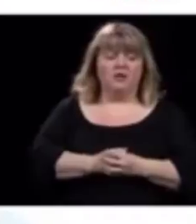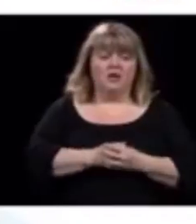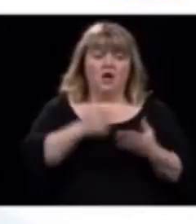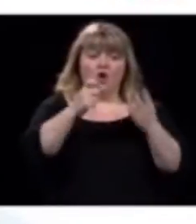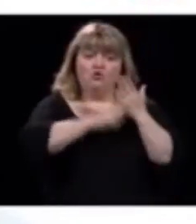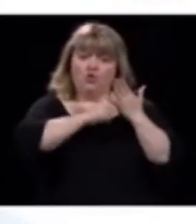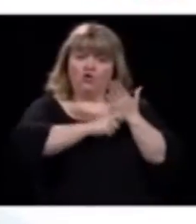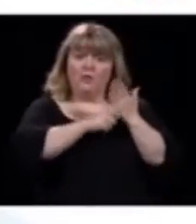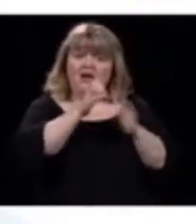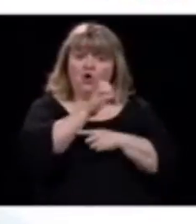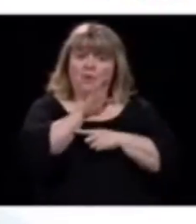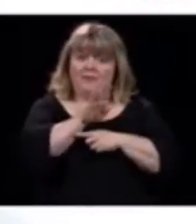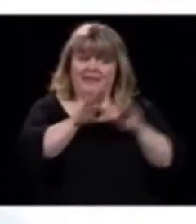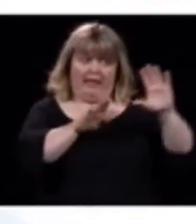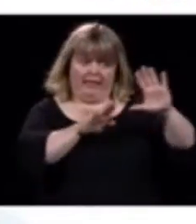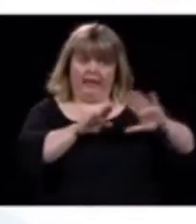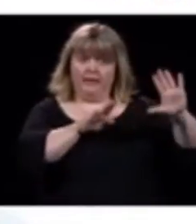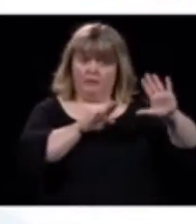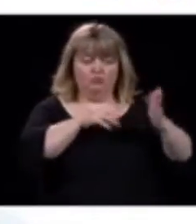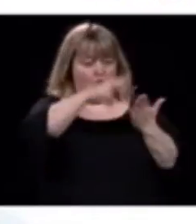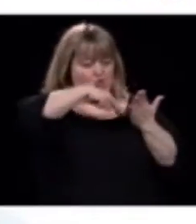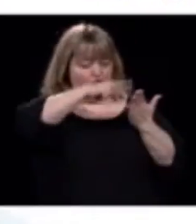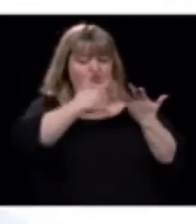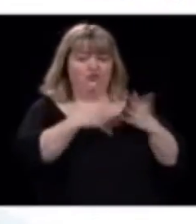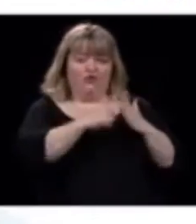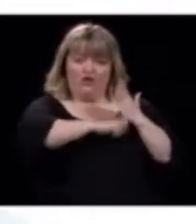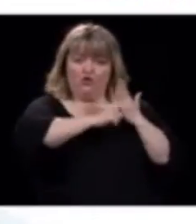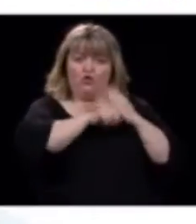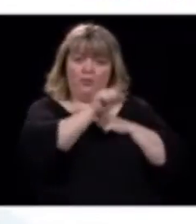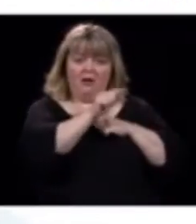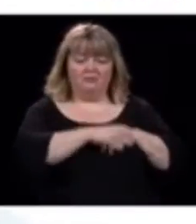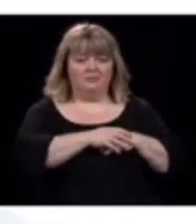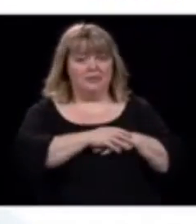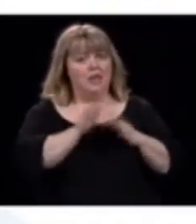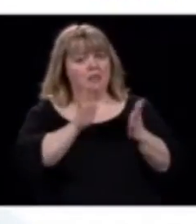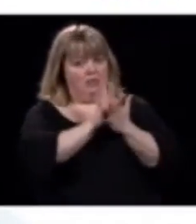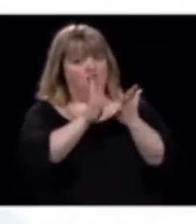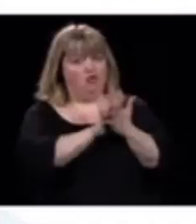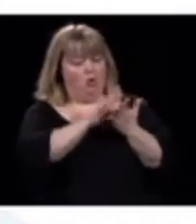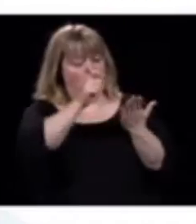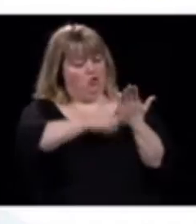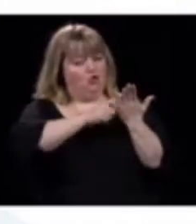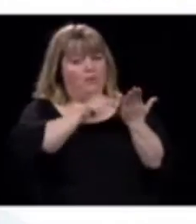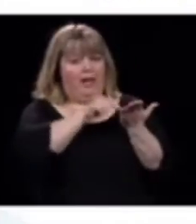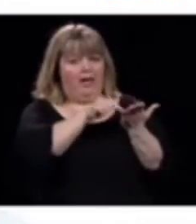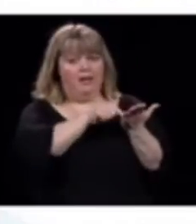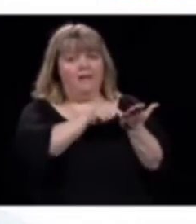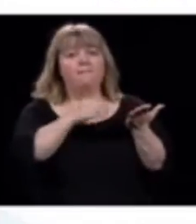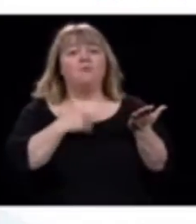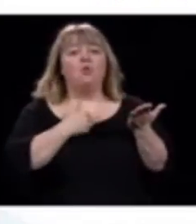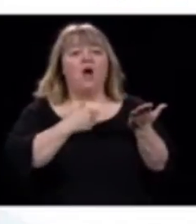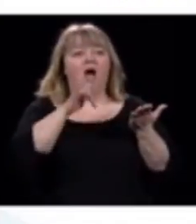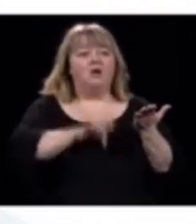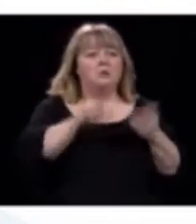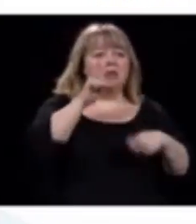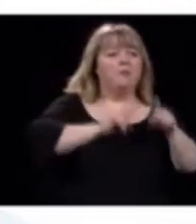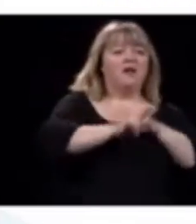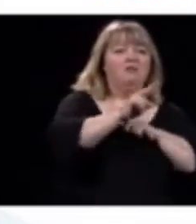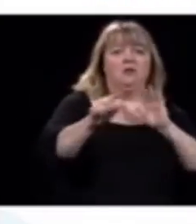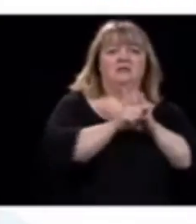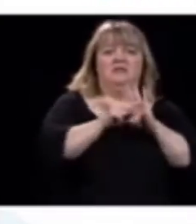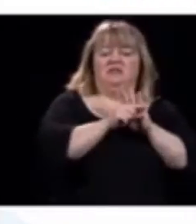ce que je trouve dangereux dans les documents de la Colombie-Britannique, c'est que je suis certain qu'ils ont des scénarios plus pessimistes